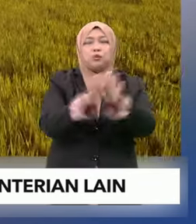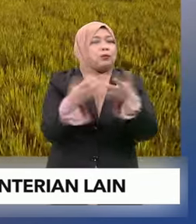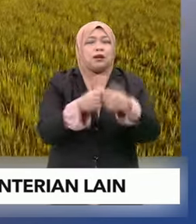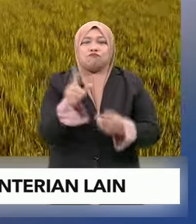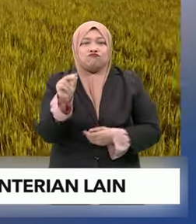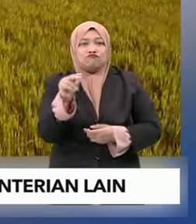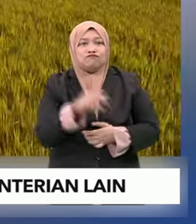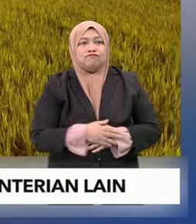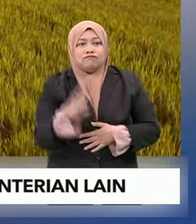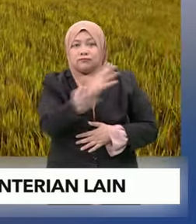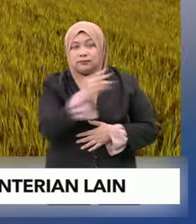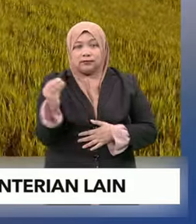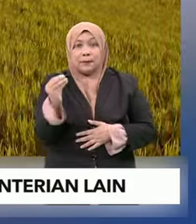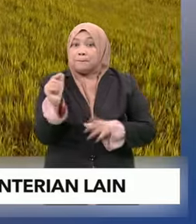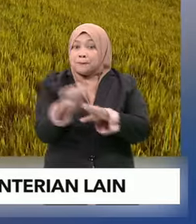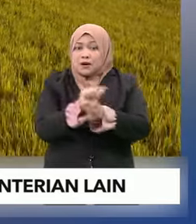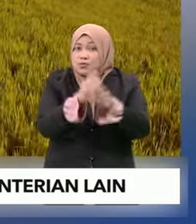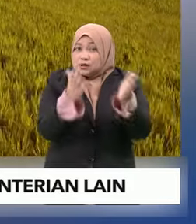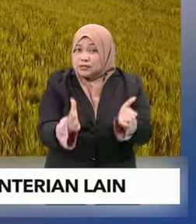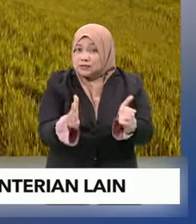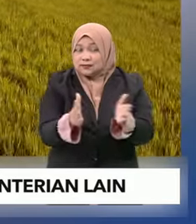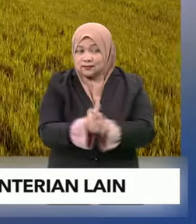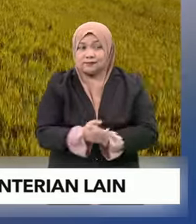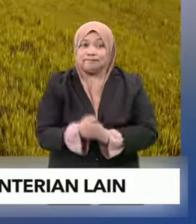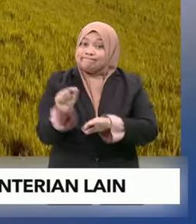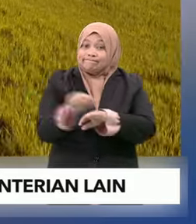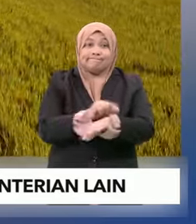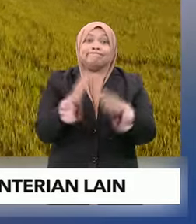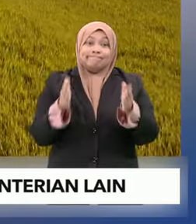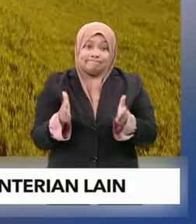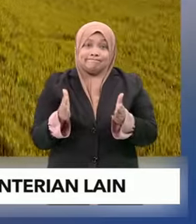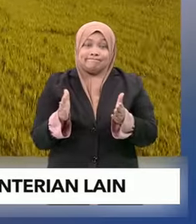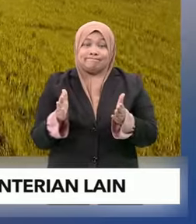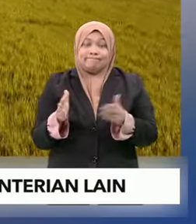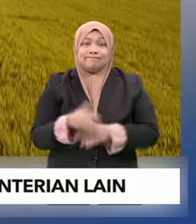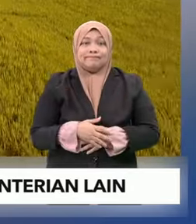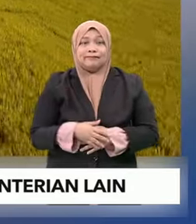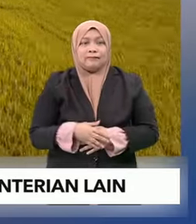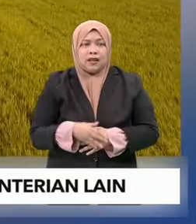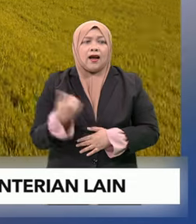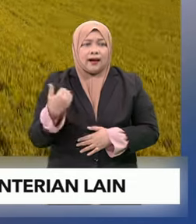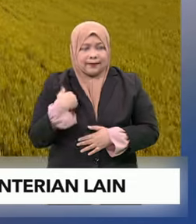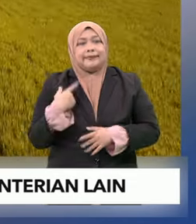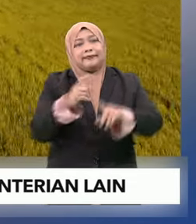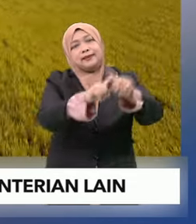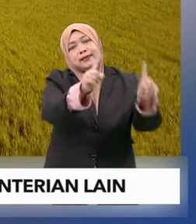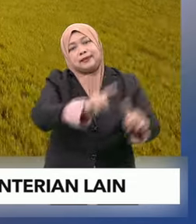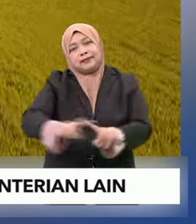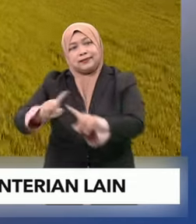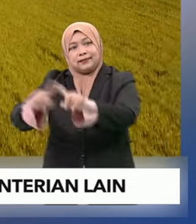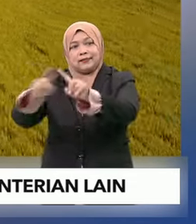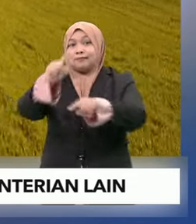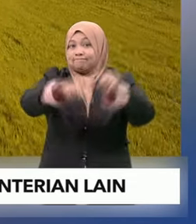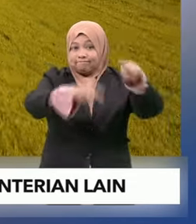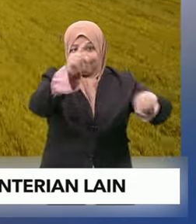dan juga pengguna. Pengguna ini ada perbagai di